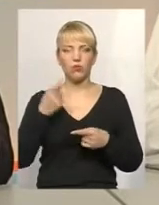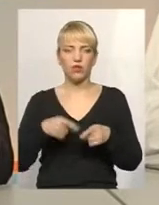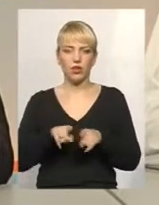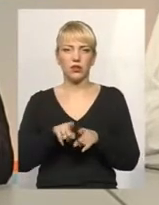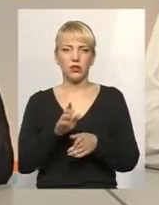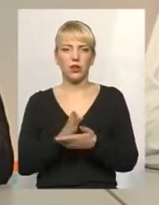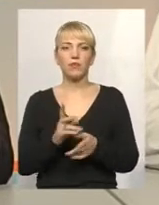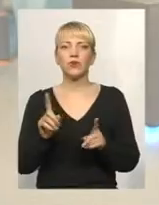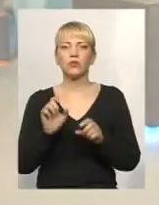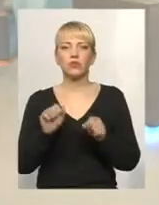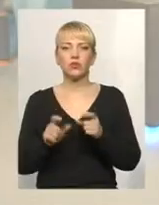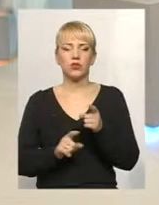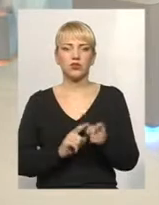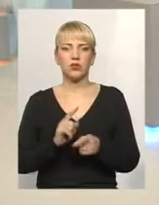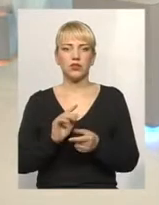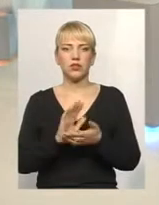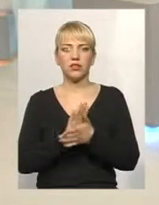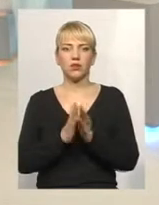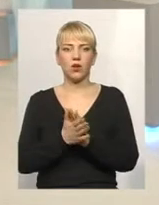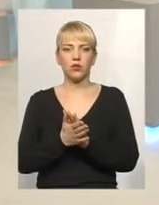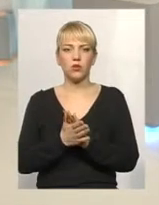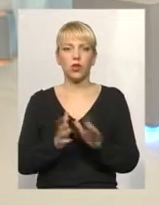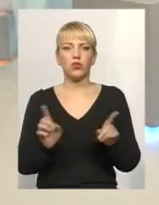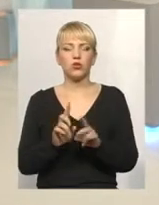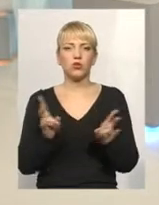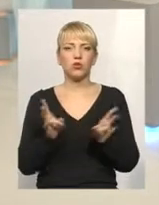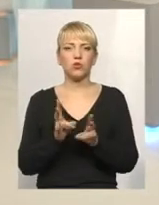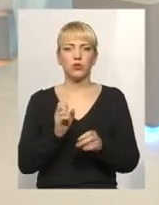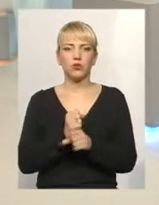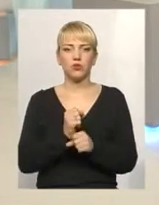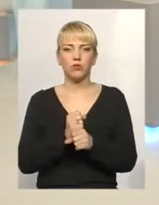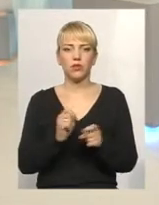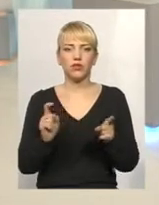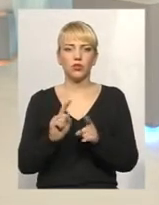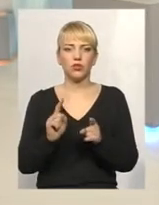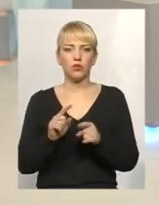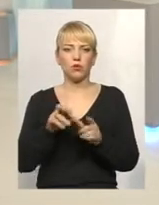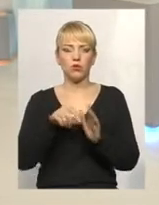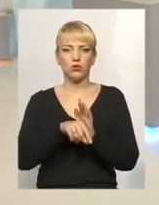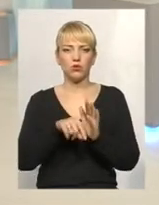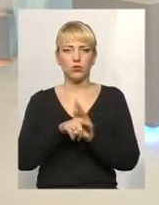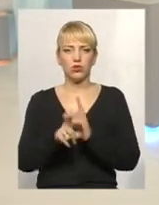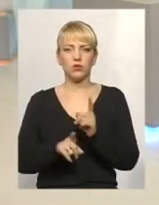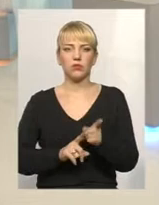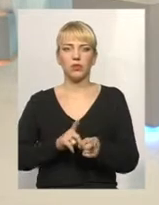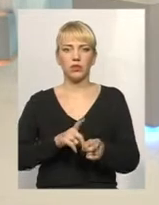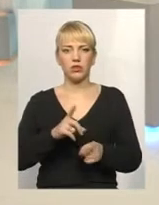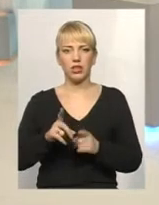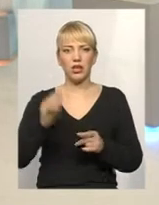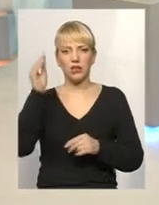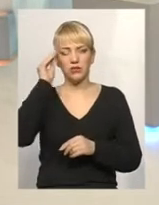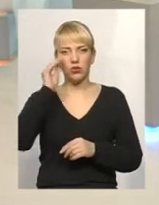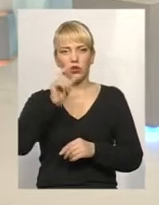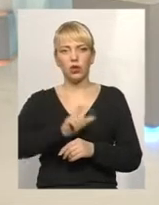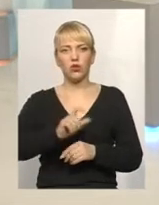є. Що може змінити ситуацію? Власне, що необхідно зробити, аби, по суті, змінити світогляд наших